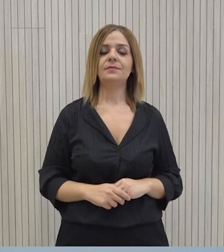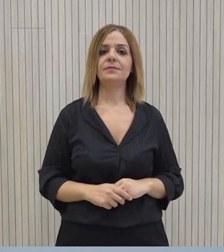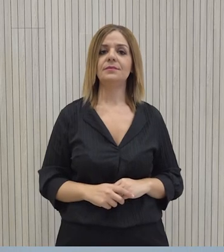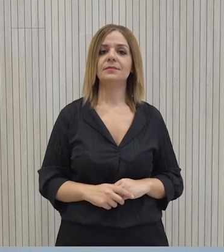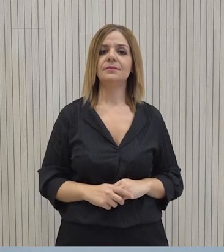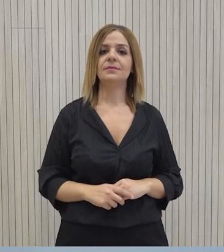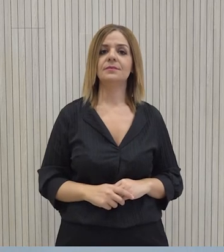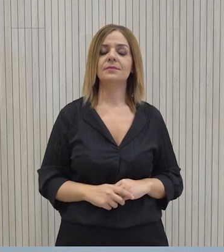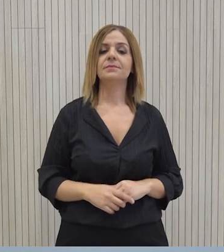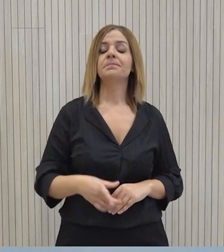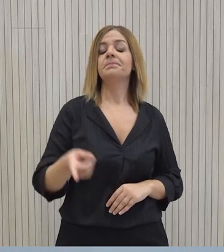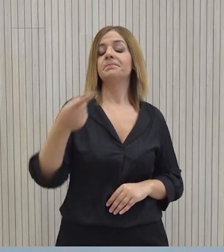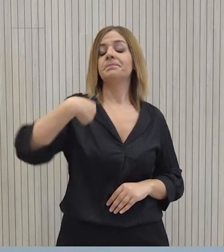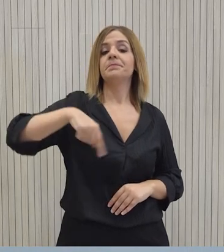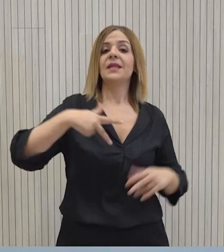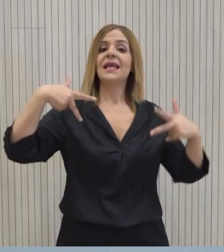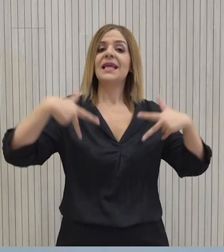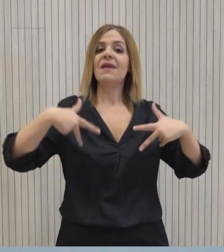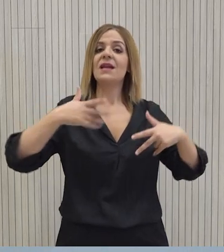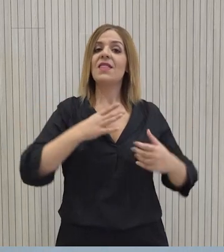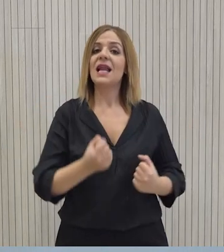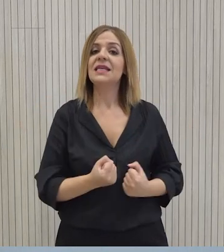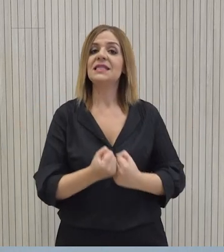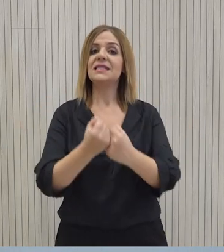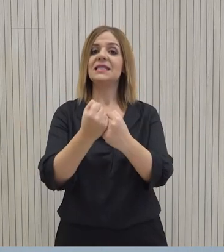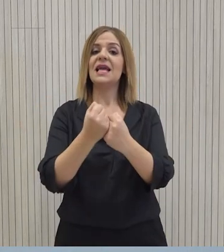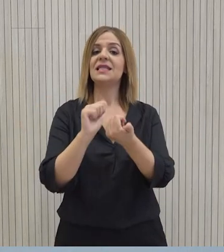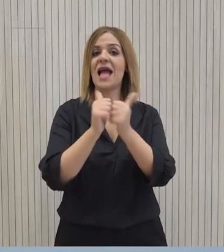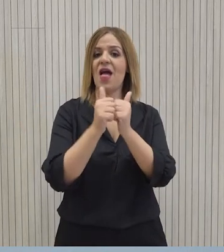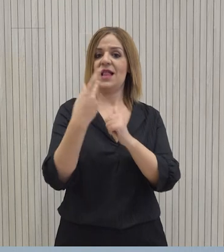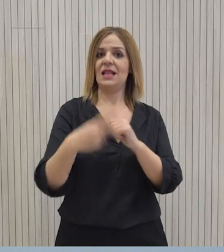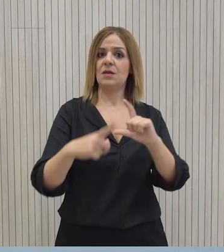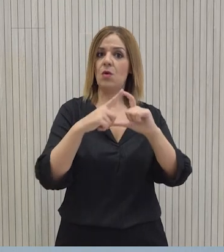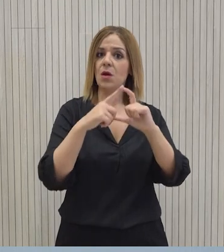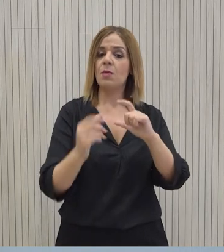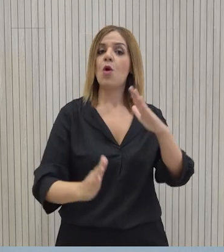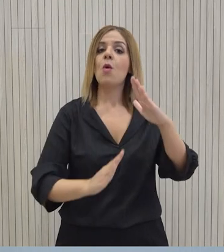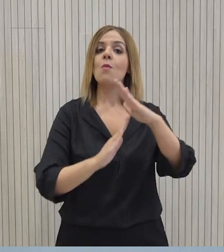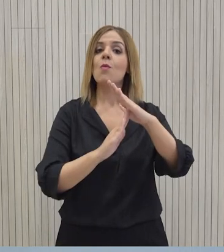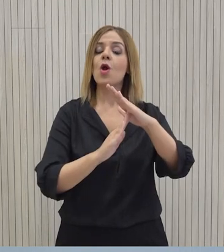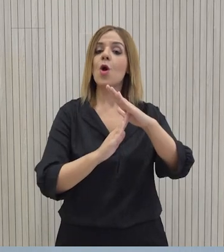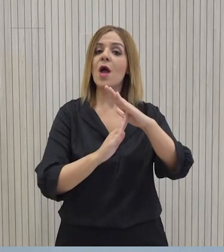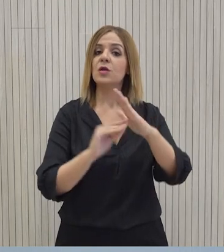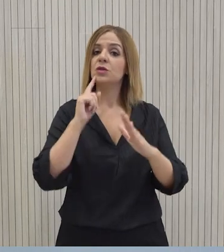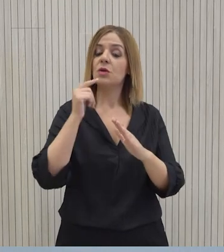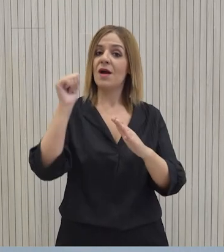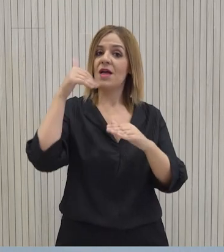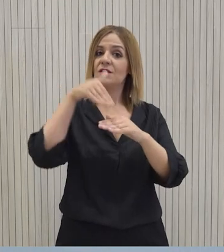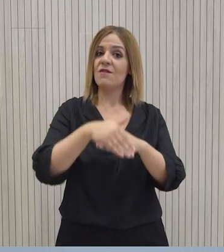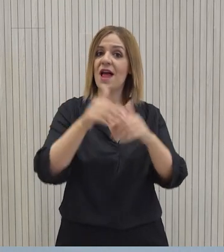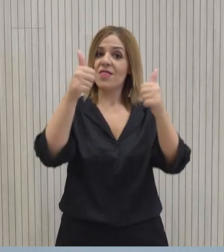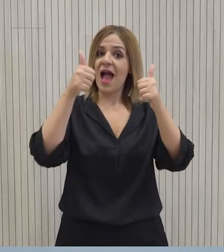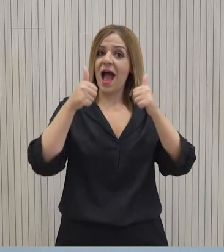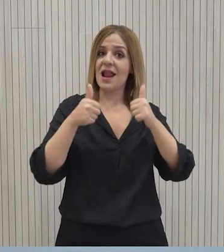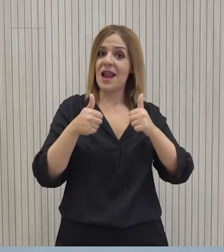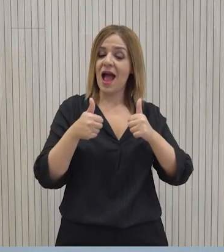Ως ένδειξη της βούλησης της κυβέρνησης να στηρίξει ουσιαστικά τον αθλητισμό στη χώρα μας ο πρόεδρος της Δημοκρατίας αναγκίνωσε χθες το βράδυ στο